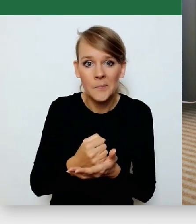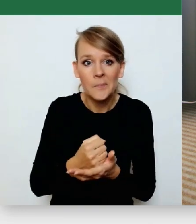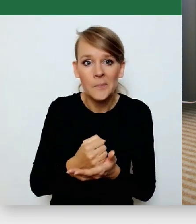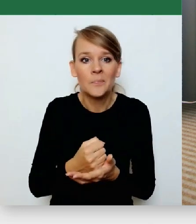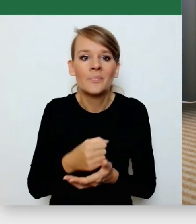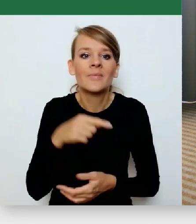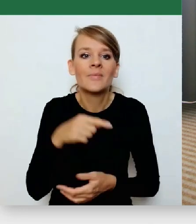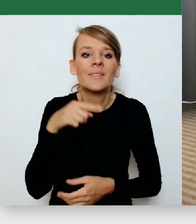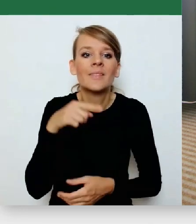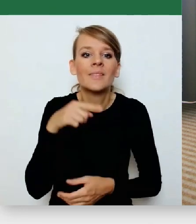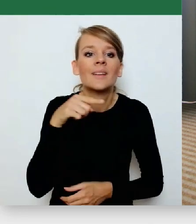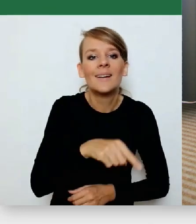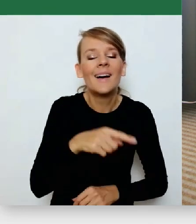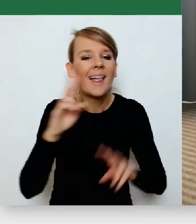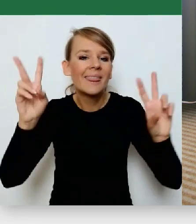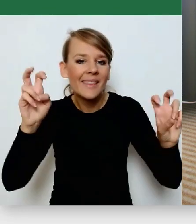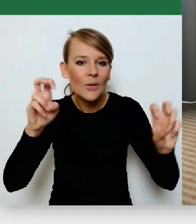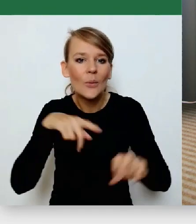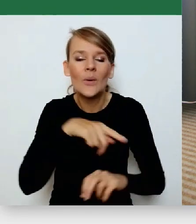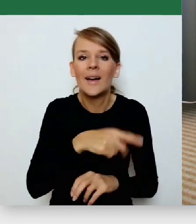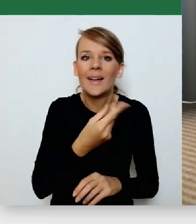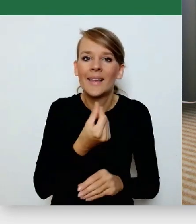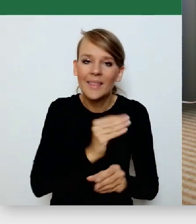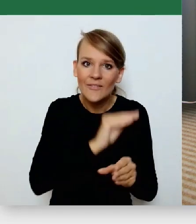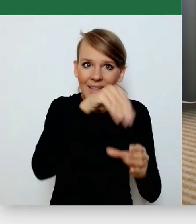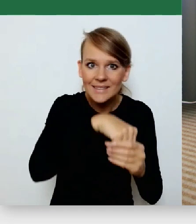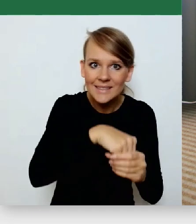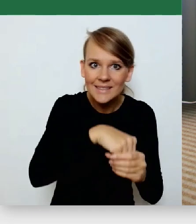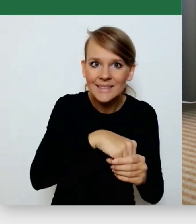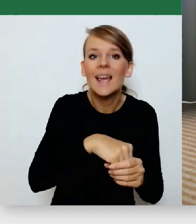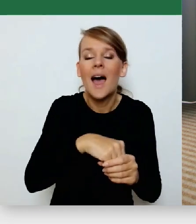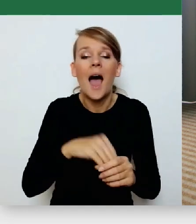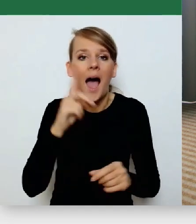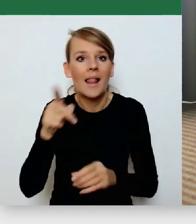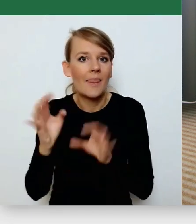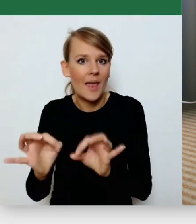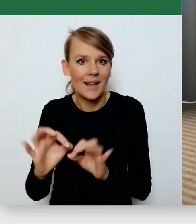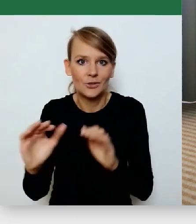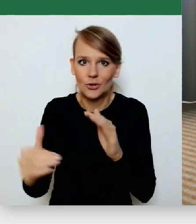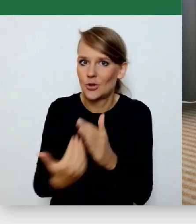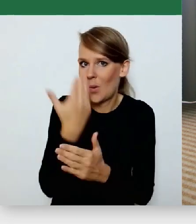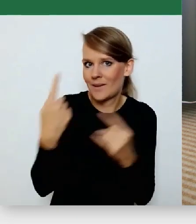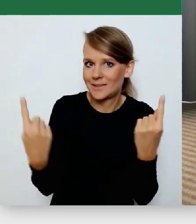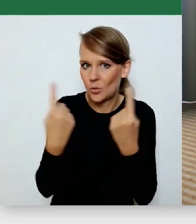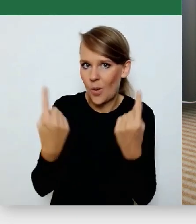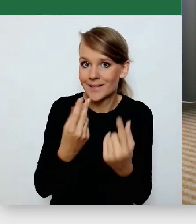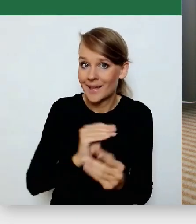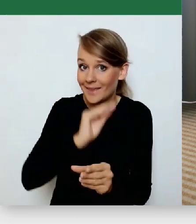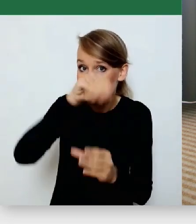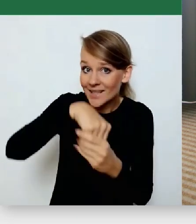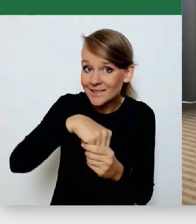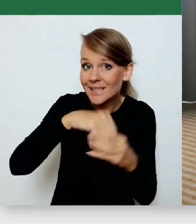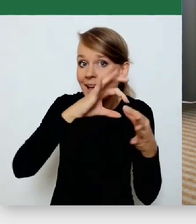rola inwestycji jako ciągle, ale tylko nowa rola, też inwestycje jako czynnik zarządzania kryzysowego, w takiej